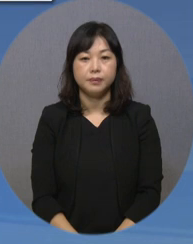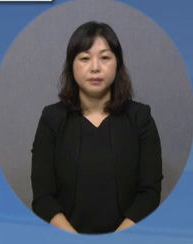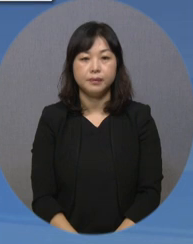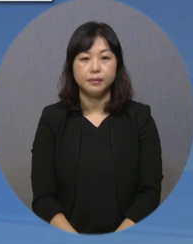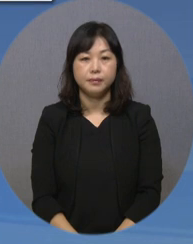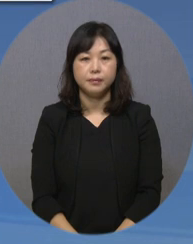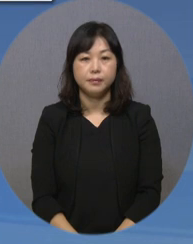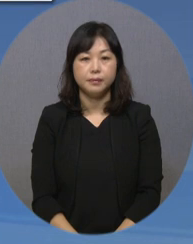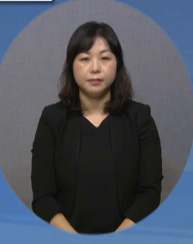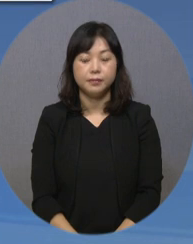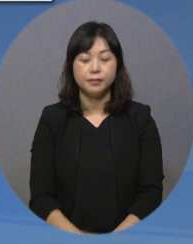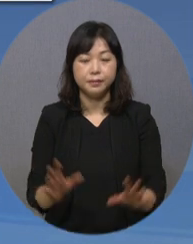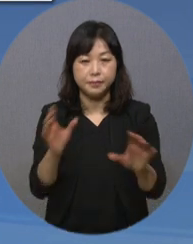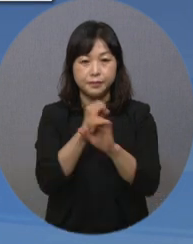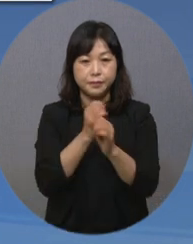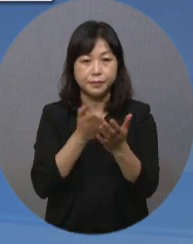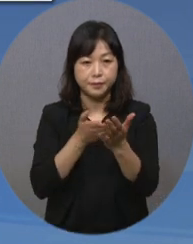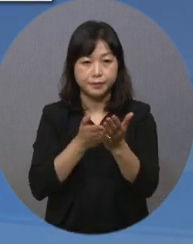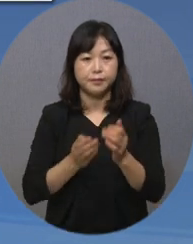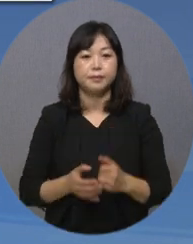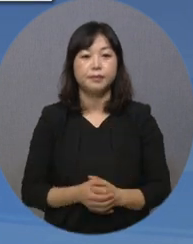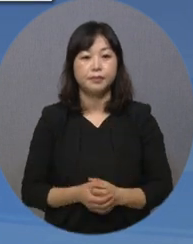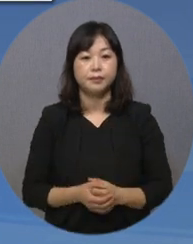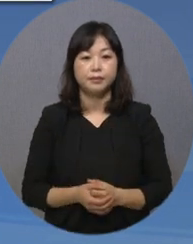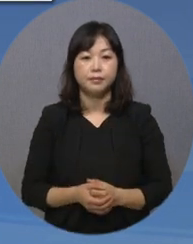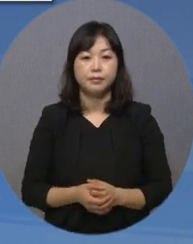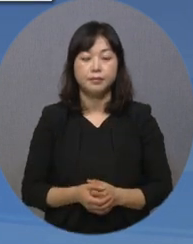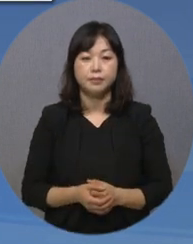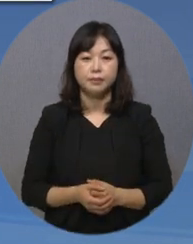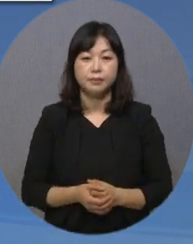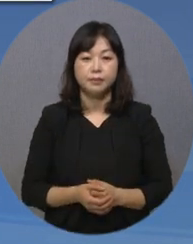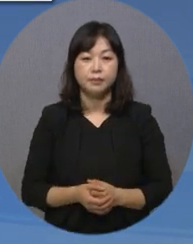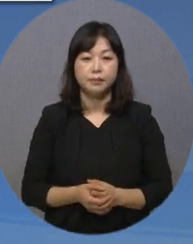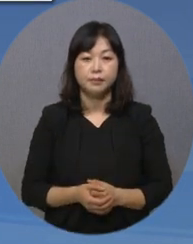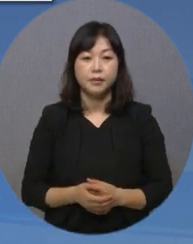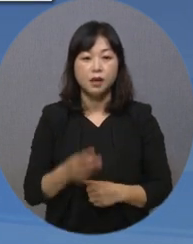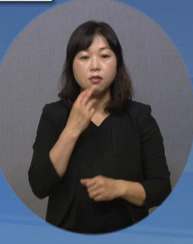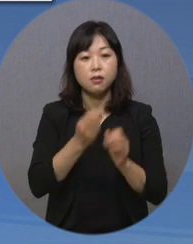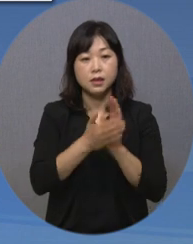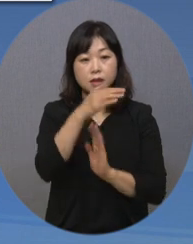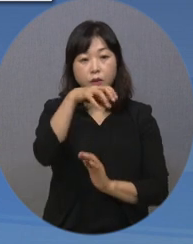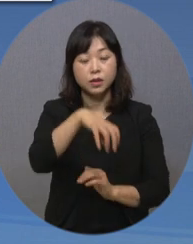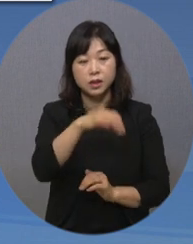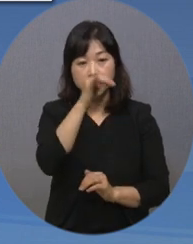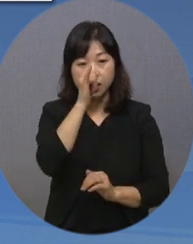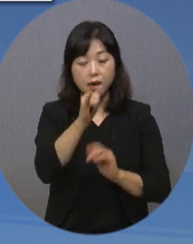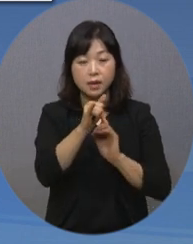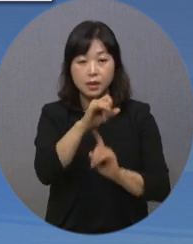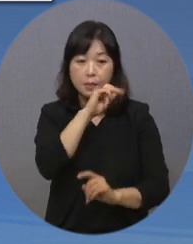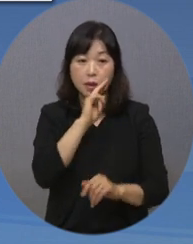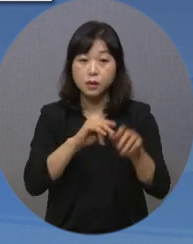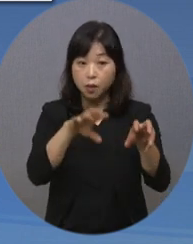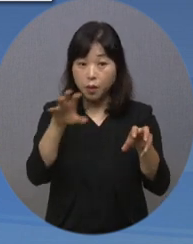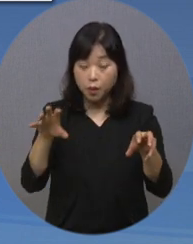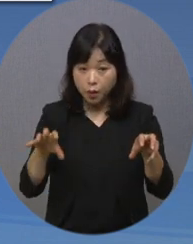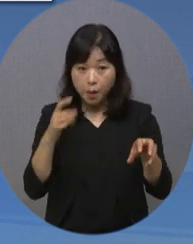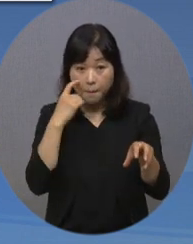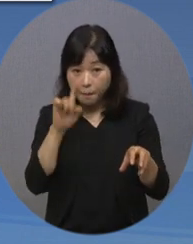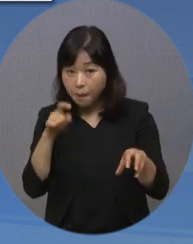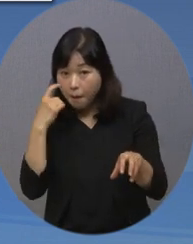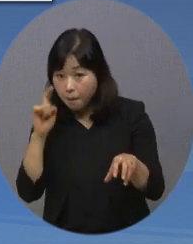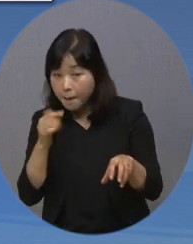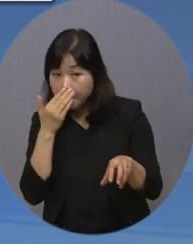이어서 간추린 뉴스 전해드립니다. 앞으로 서울시에 위치한 편의시설을 쉽게 찾아볼 수 있는 서비스가